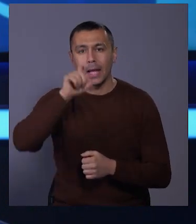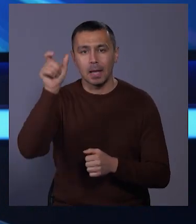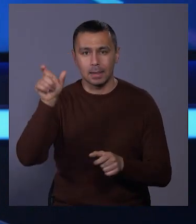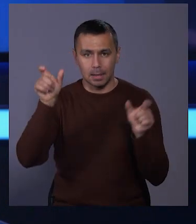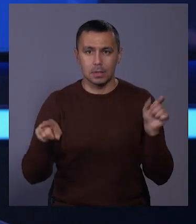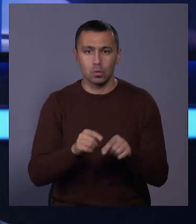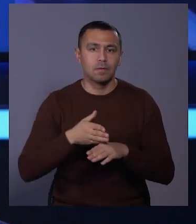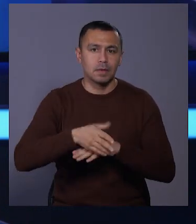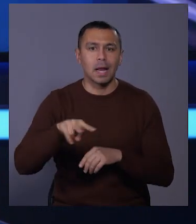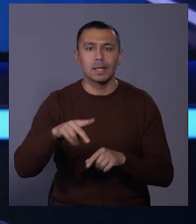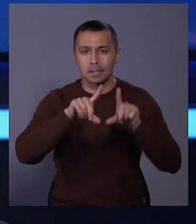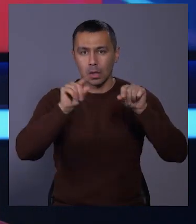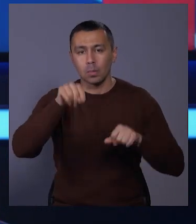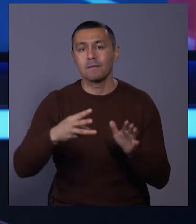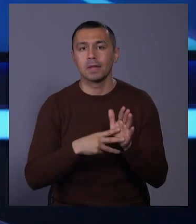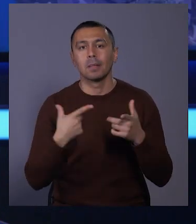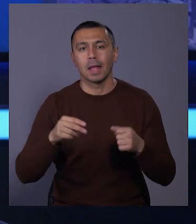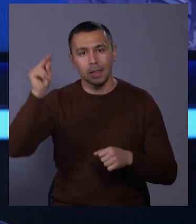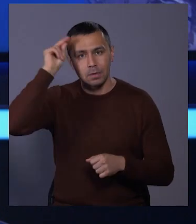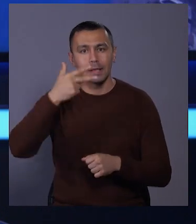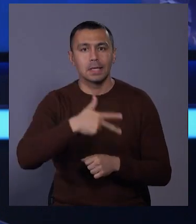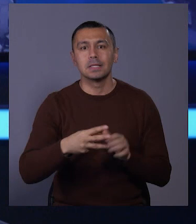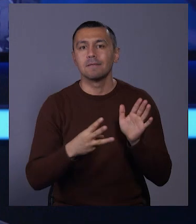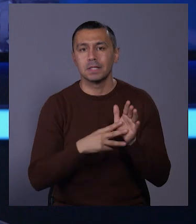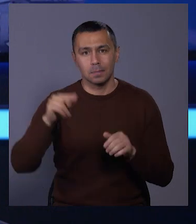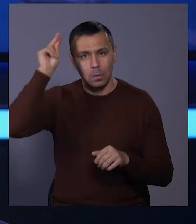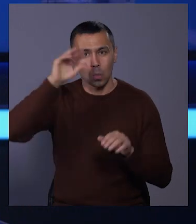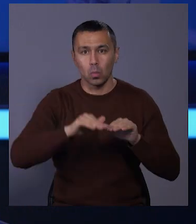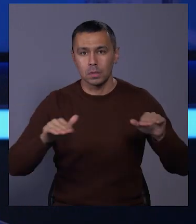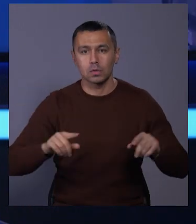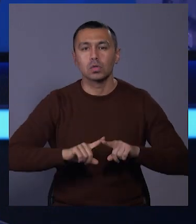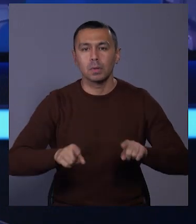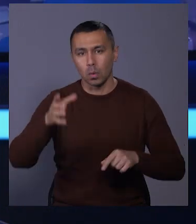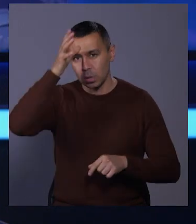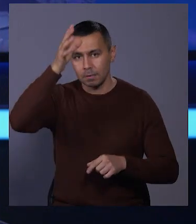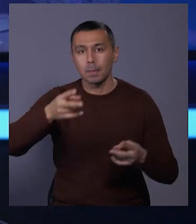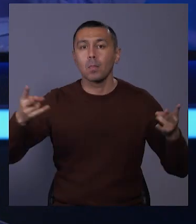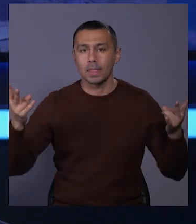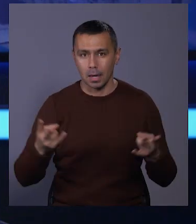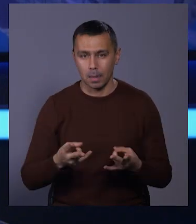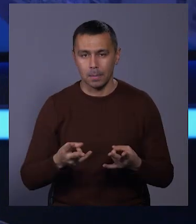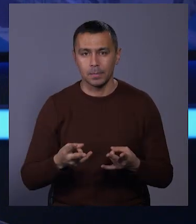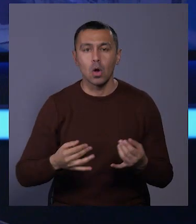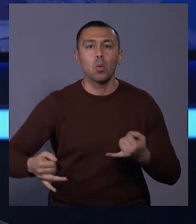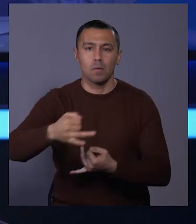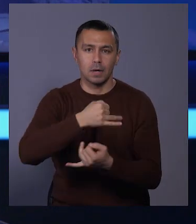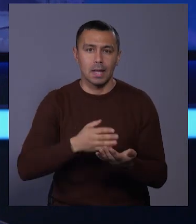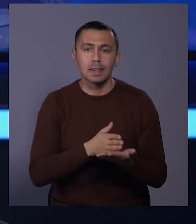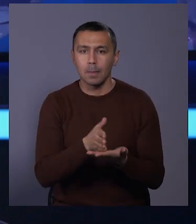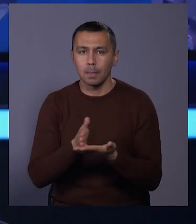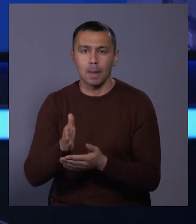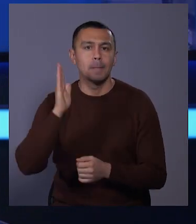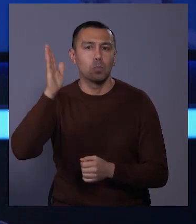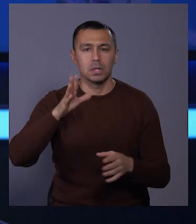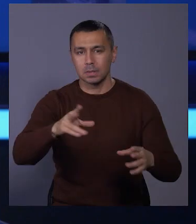також відвідали ліцей номер 8, де навчаються 38 учнів з особливими освітніми потребами і обговорили напрямки